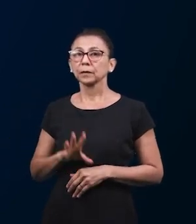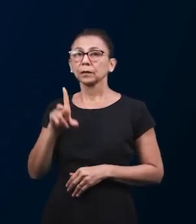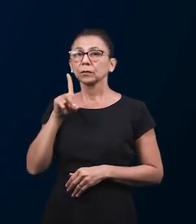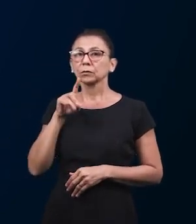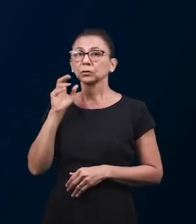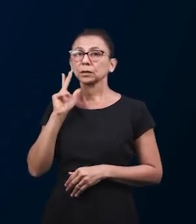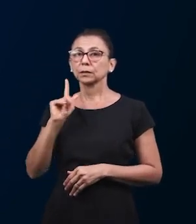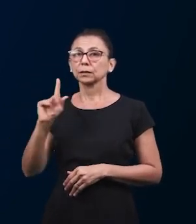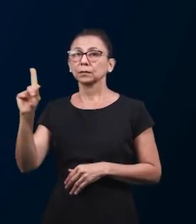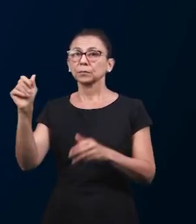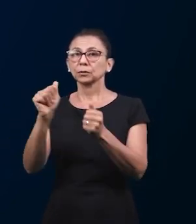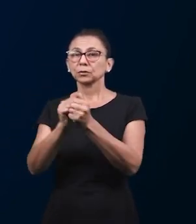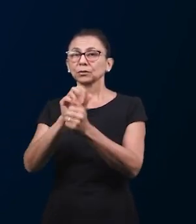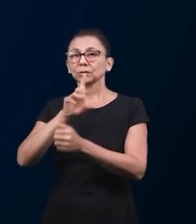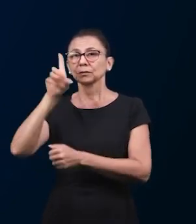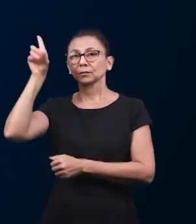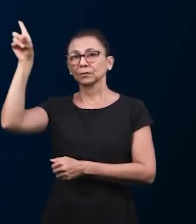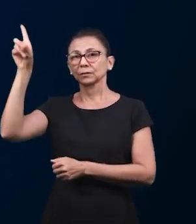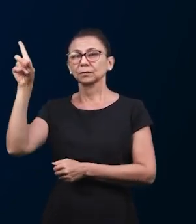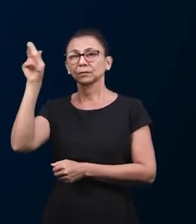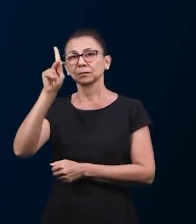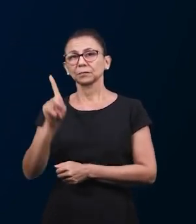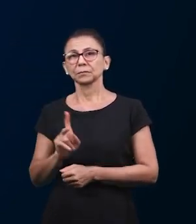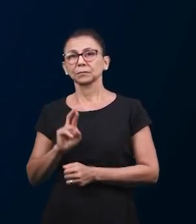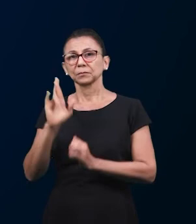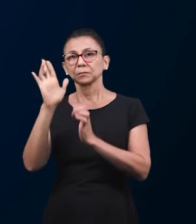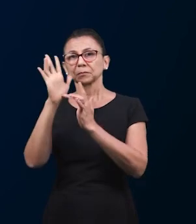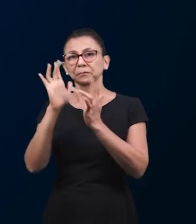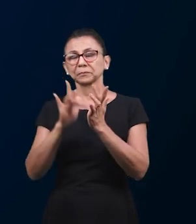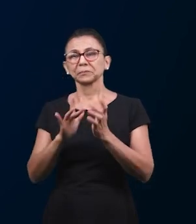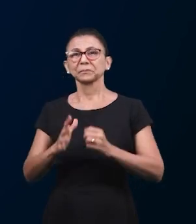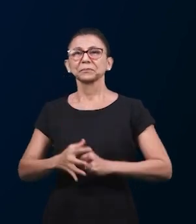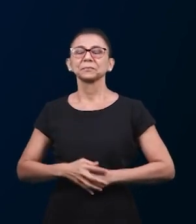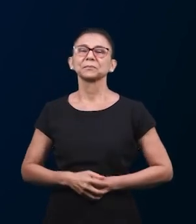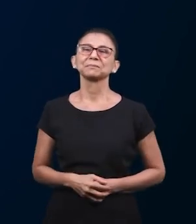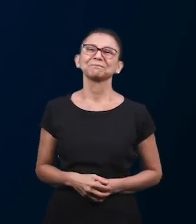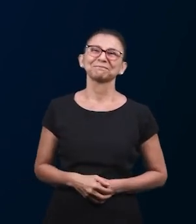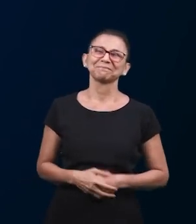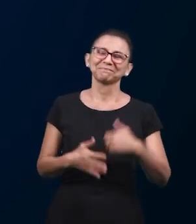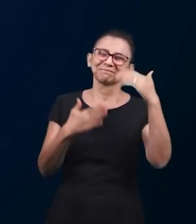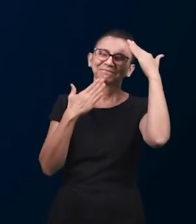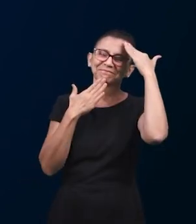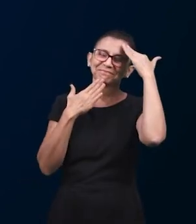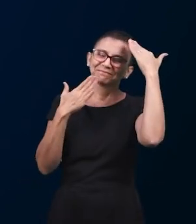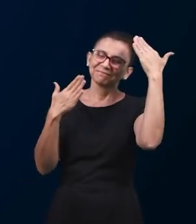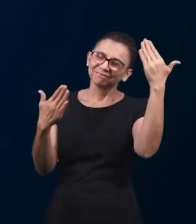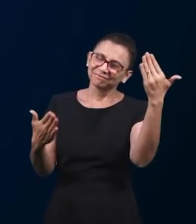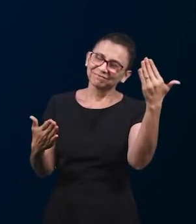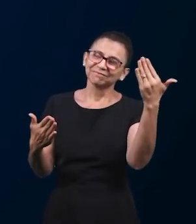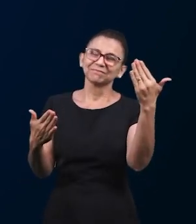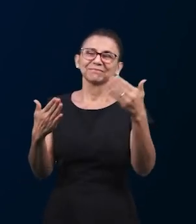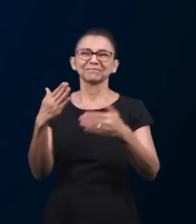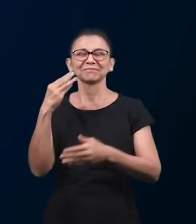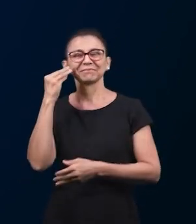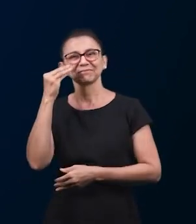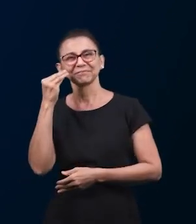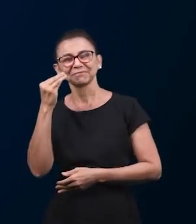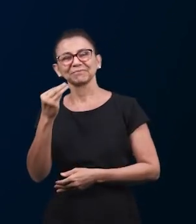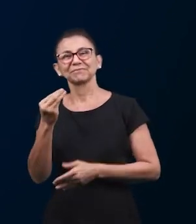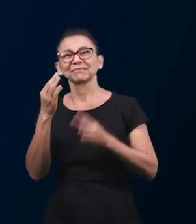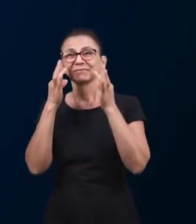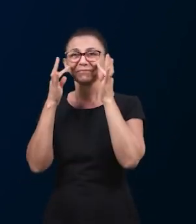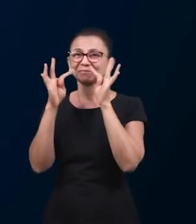первосвященник чтобы мы могли быть пребывать во славе с ним во веки мир Господь Иисус